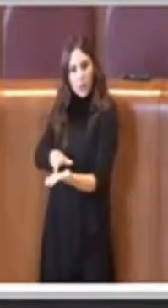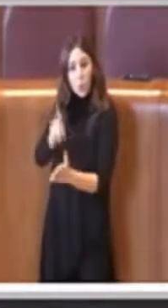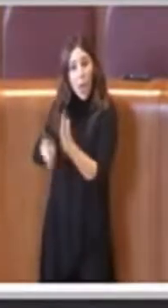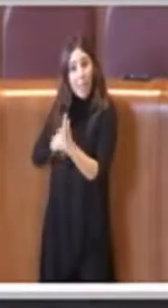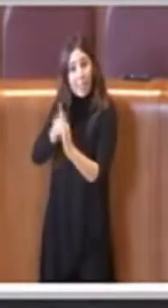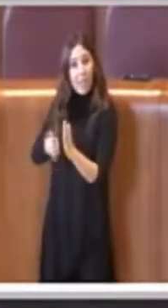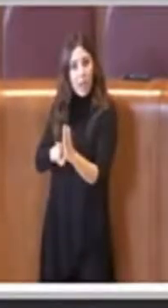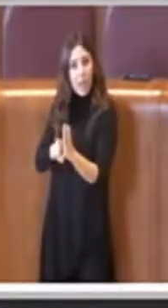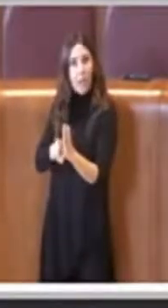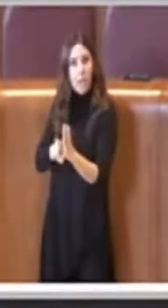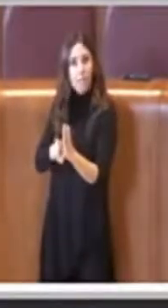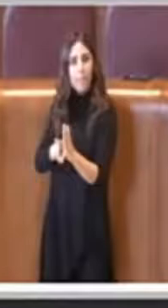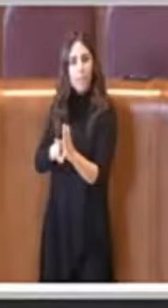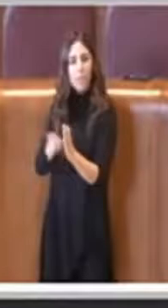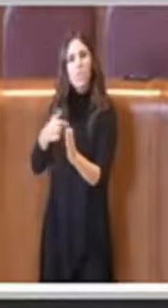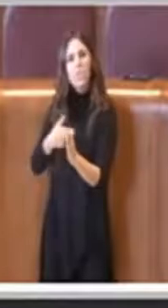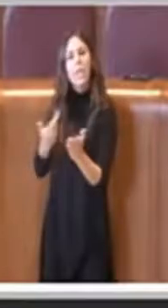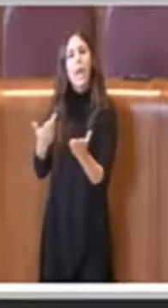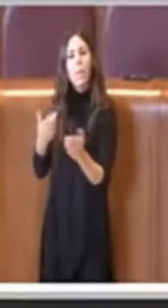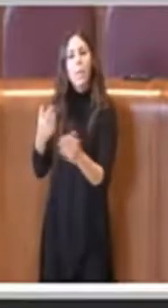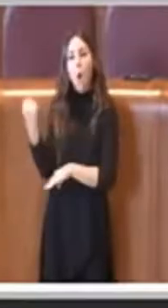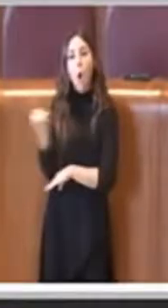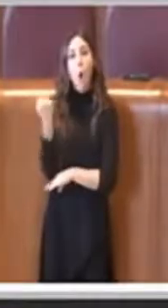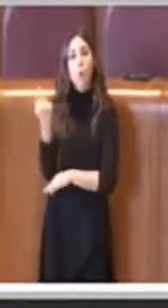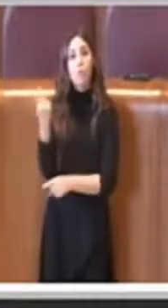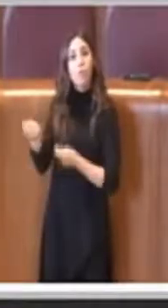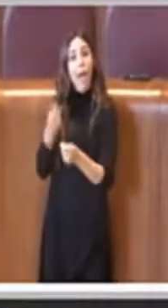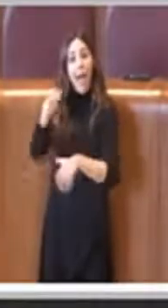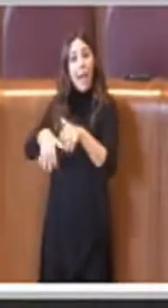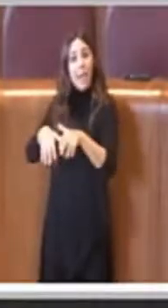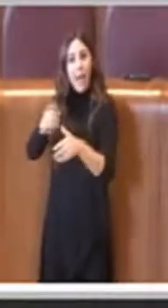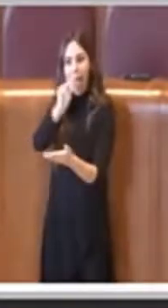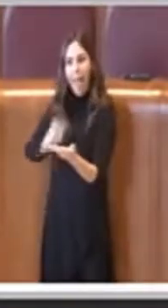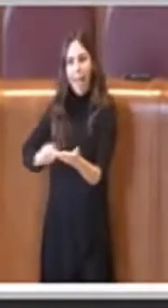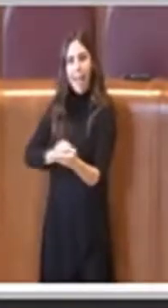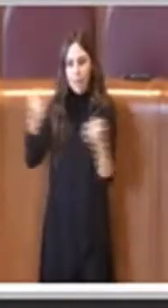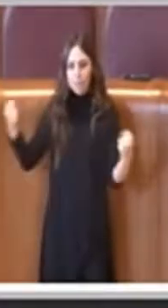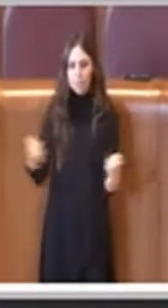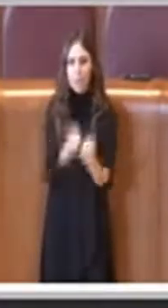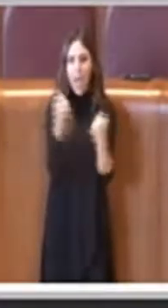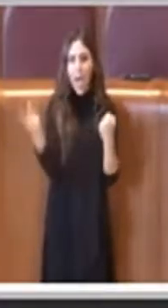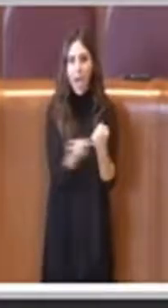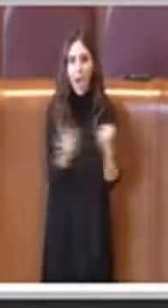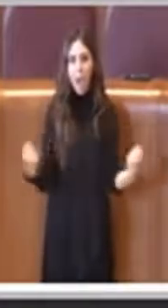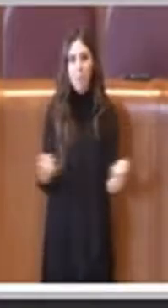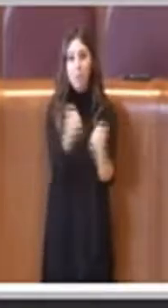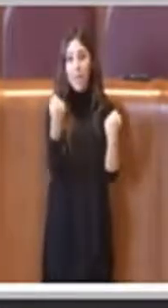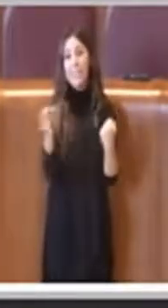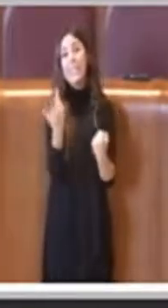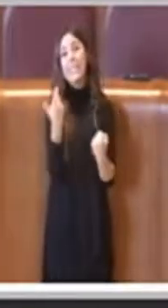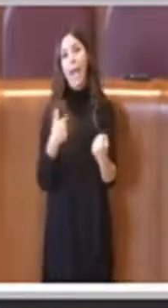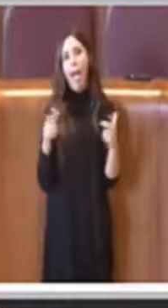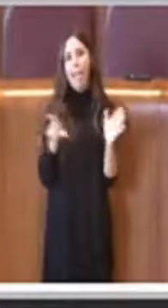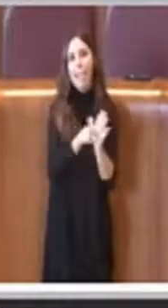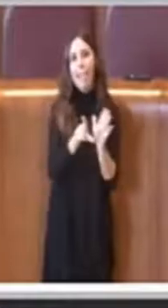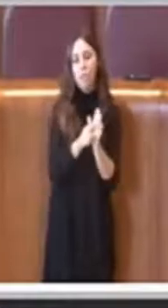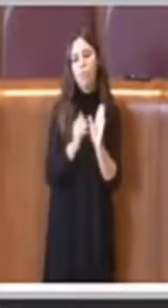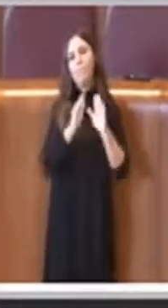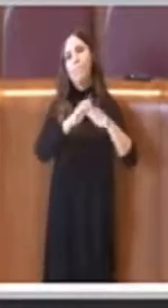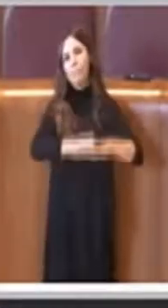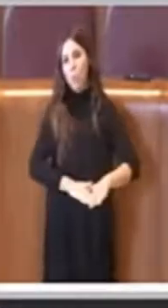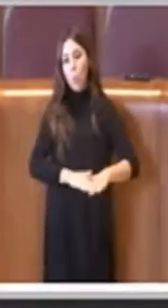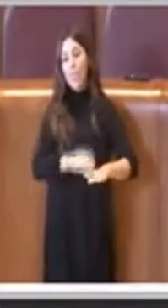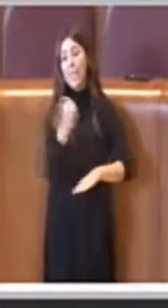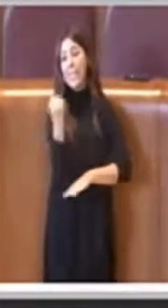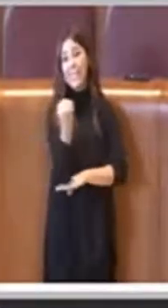chiedeva di eliminare i tu cura del servizio di attrazione animale, se esiste una legge che tutela questo servizio è ovvio che quella delibera non